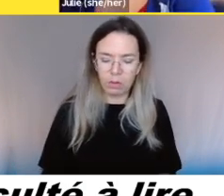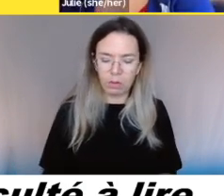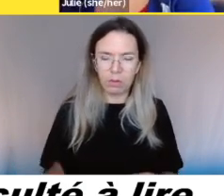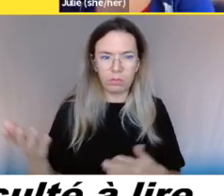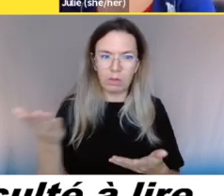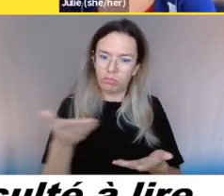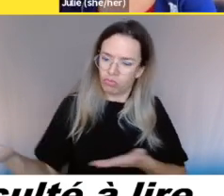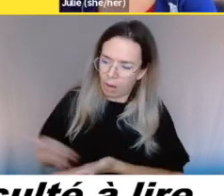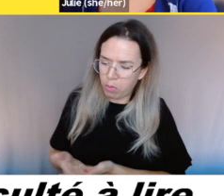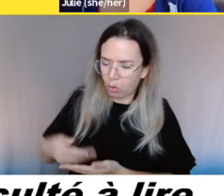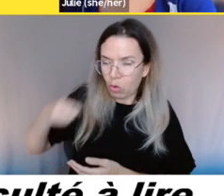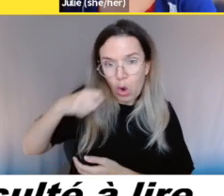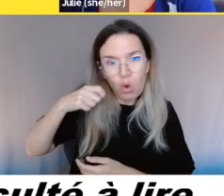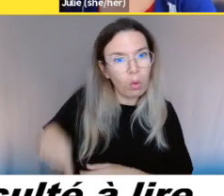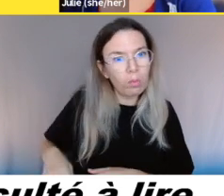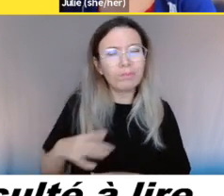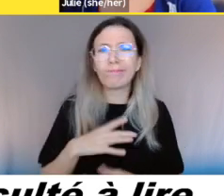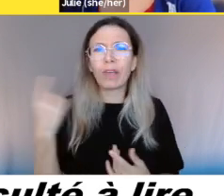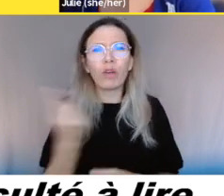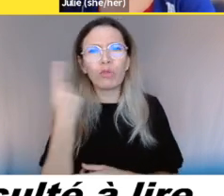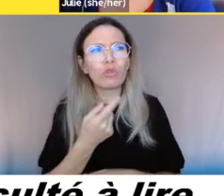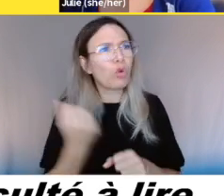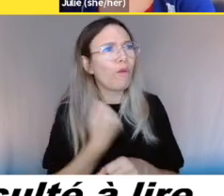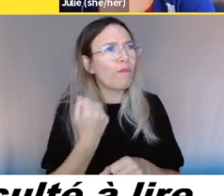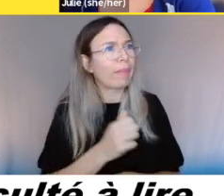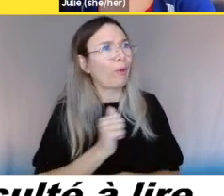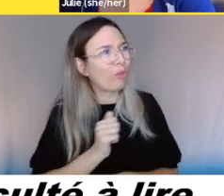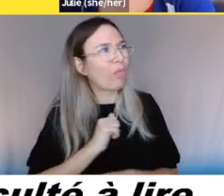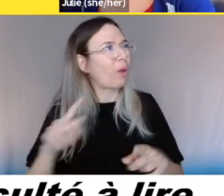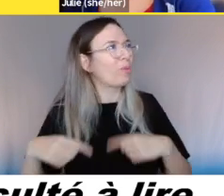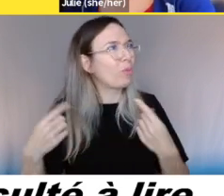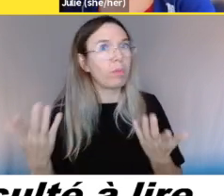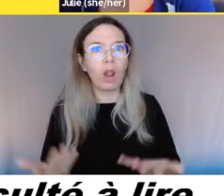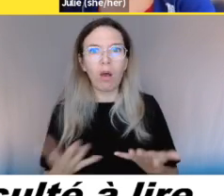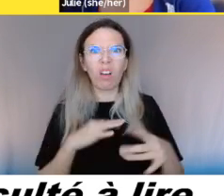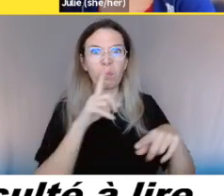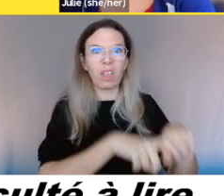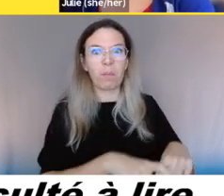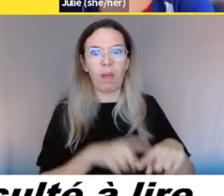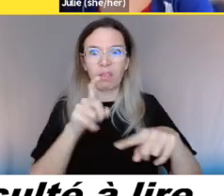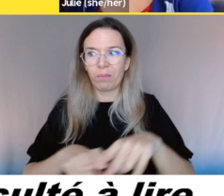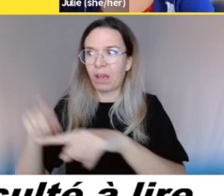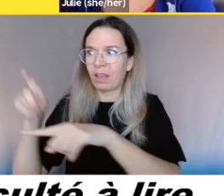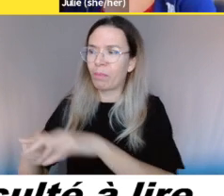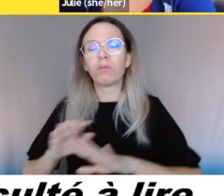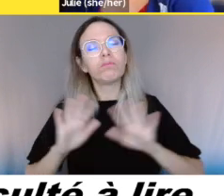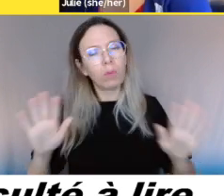J'ai souvent la difficulté à lire les étiquettes et à faire la différence entre les produits. Qu'est-ce que je peux faire?